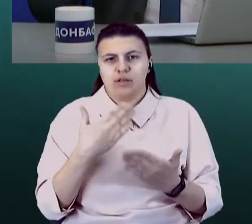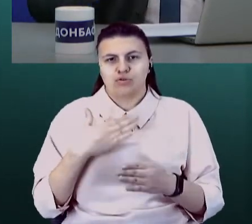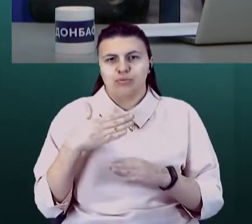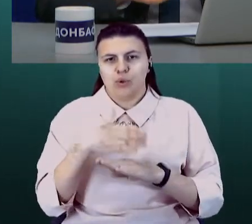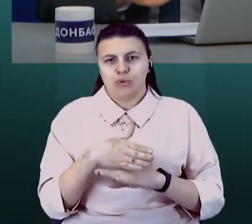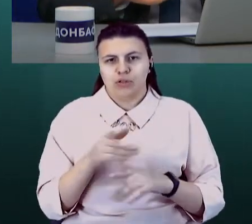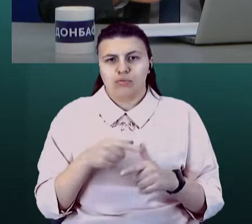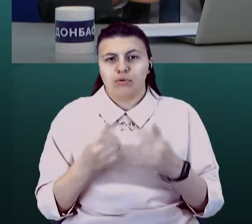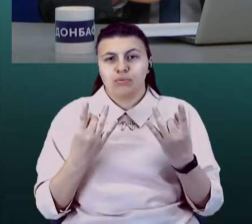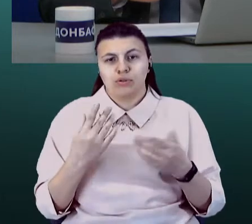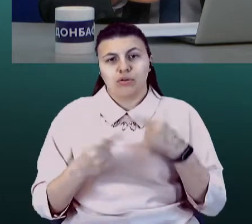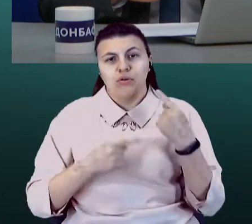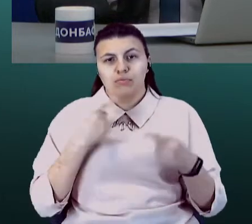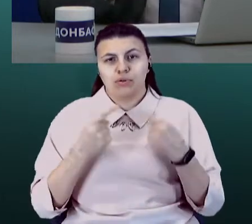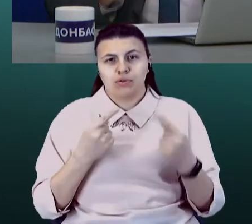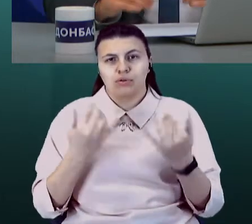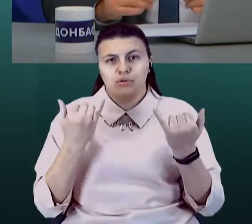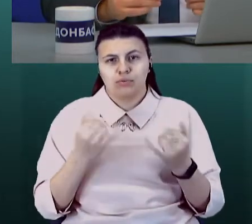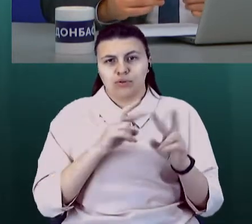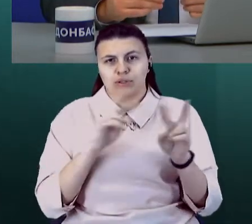просто коментуйте нашу сьогоднішню тему.